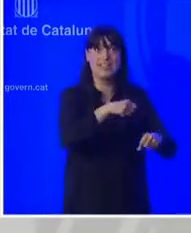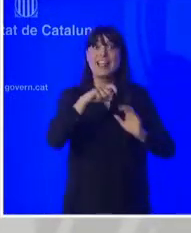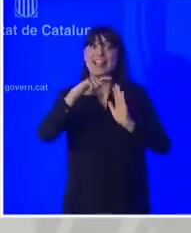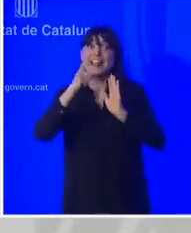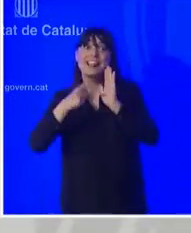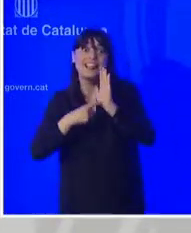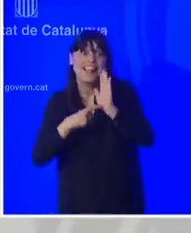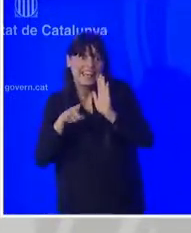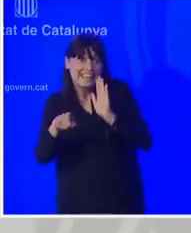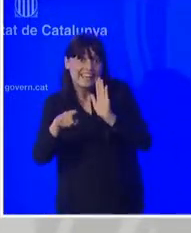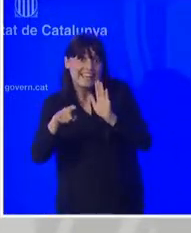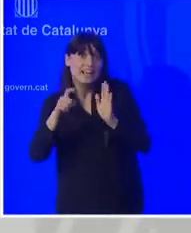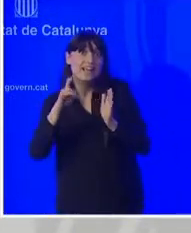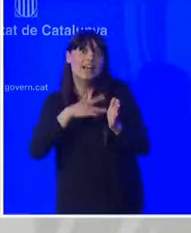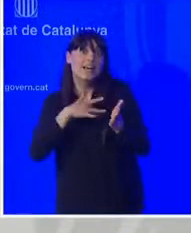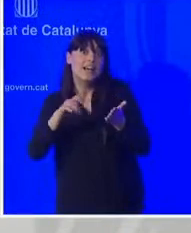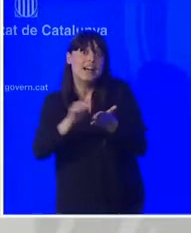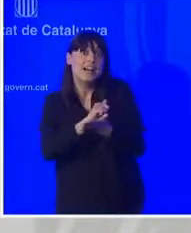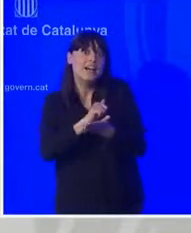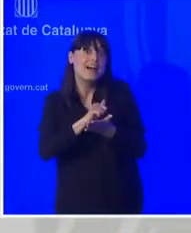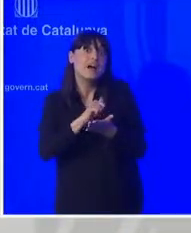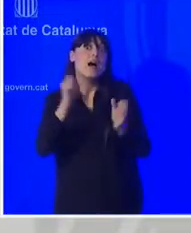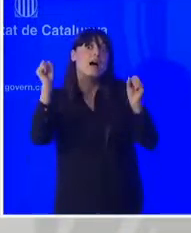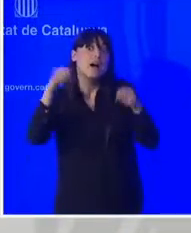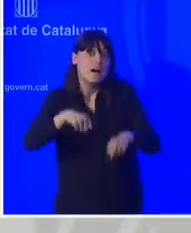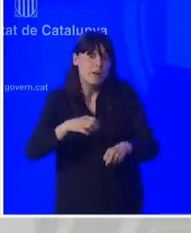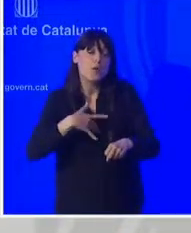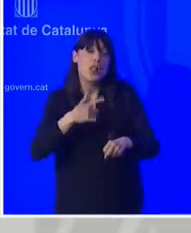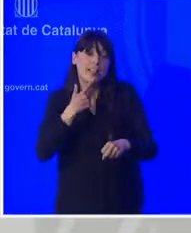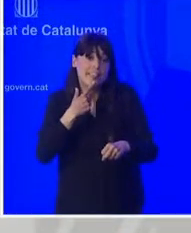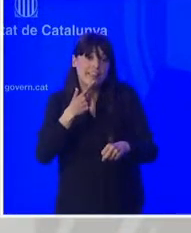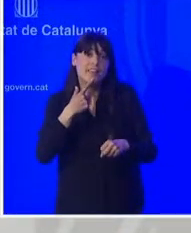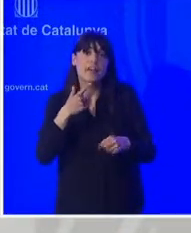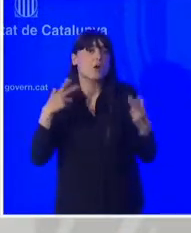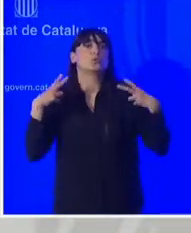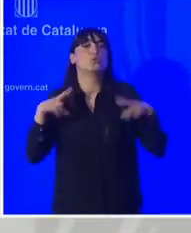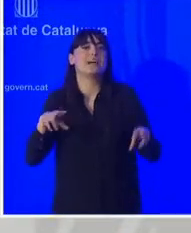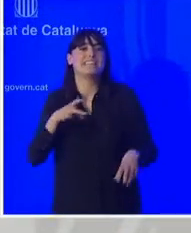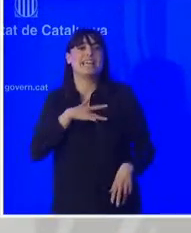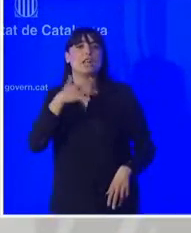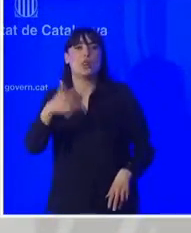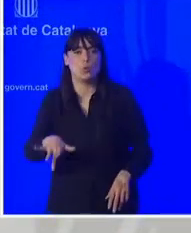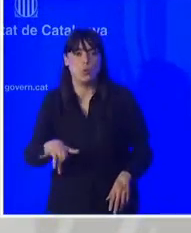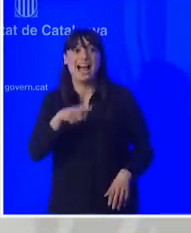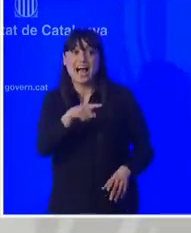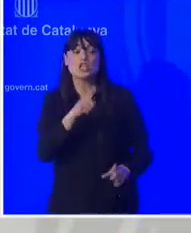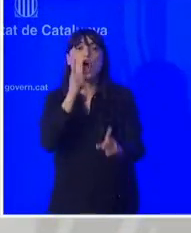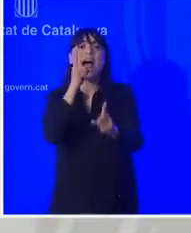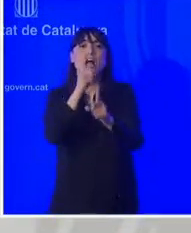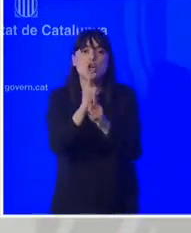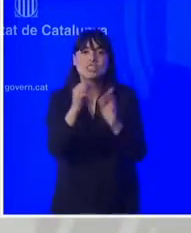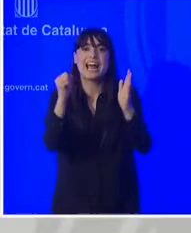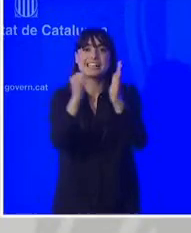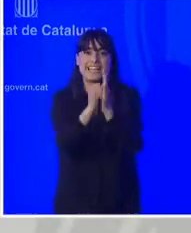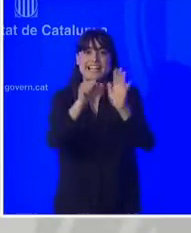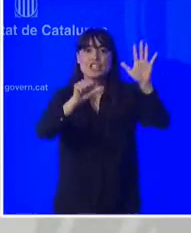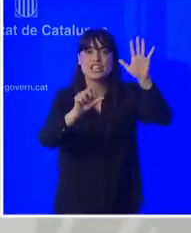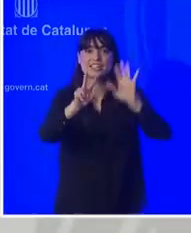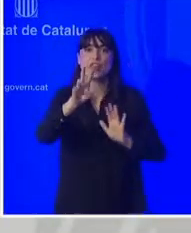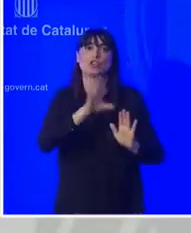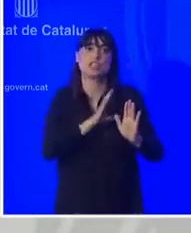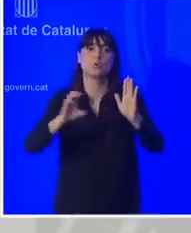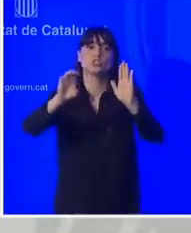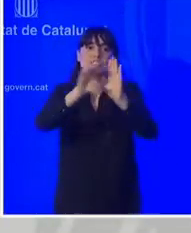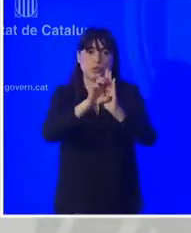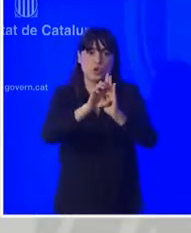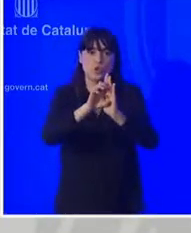característiques suposaria un indult generalitzat i que això va en contra de l'article 62 de la Constitució no sé si vostès ja estan d'acord